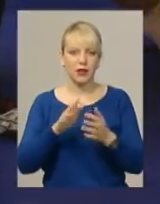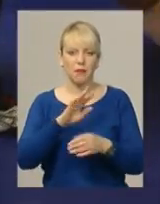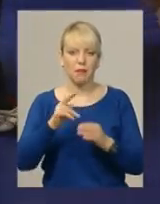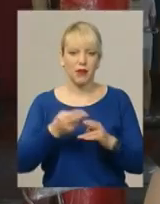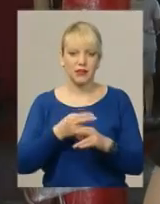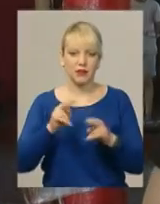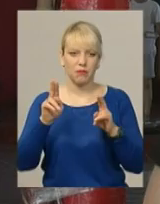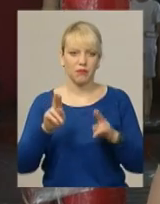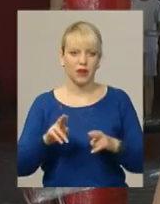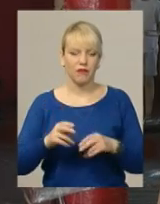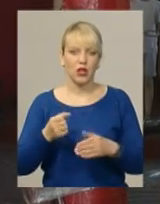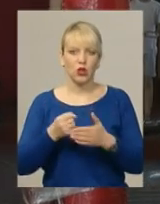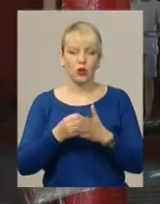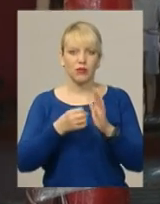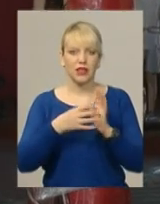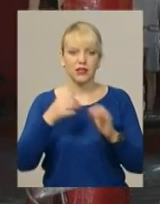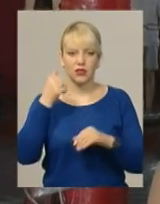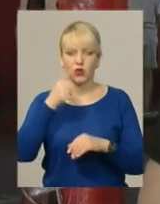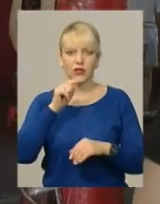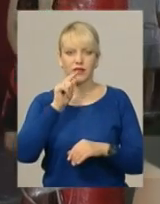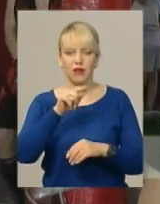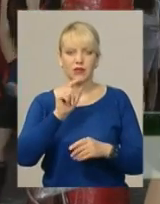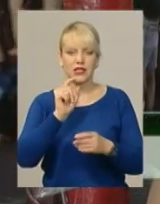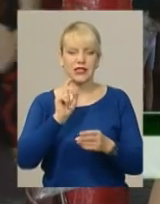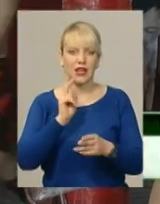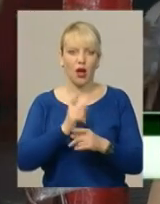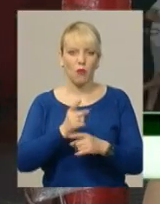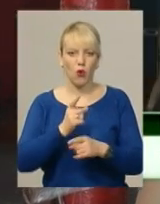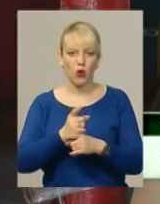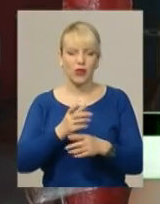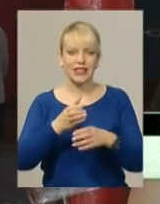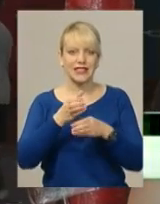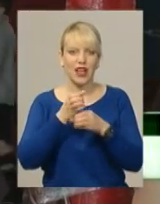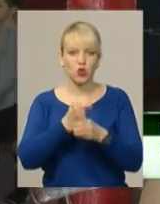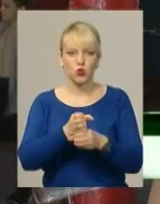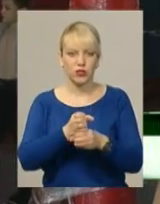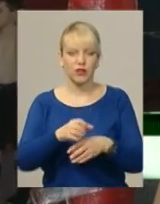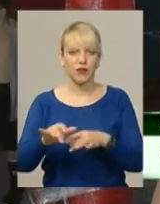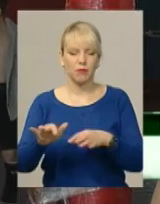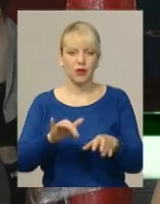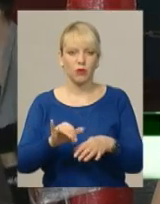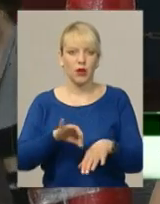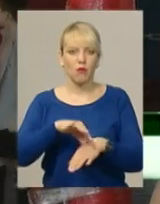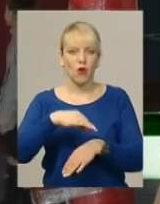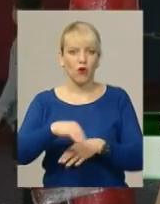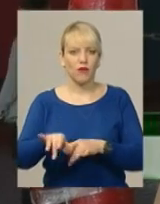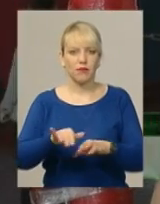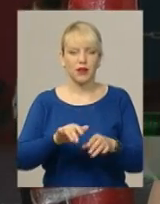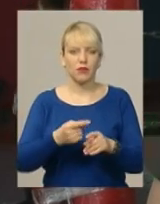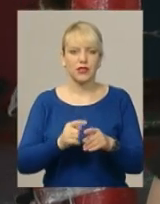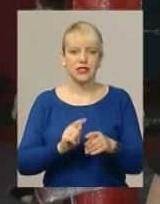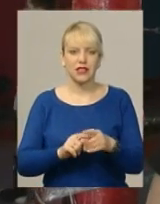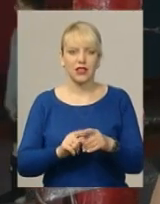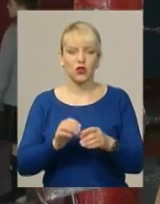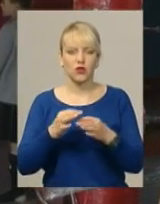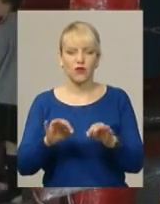ніж дозволів. До 15 років там заборонені задушливі прийоми і больові прийоми, дозволені лише на руку. Це важіль,